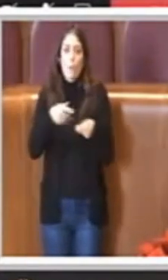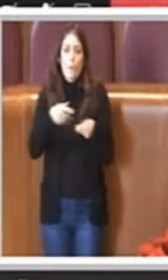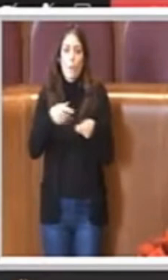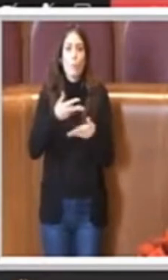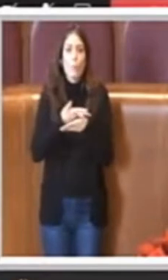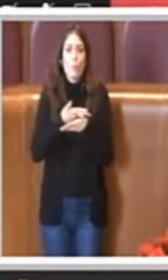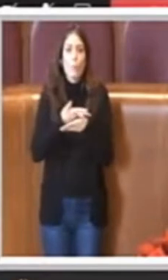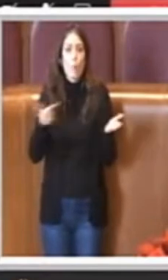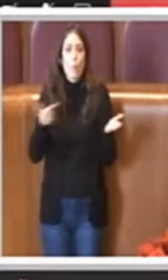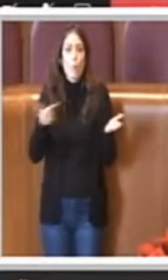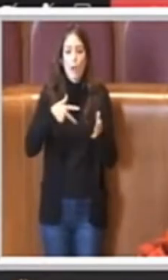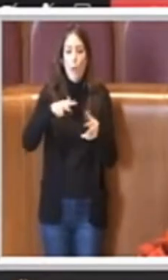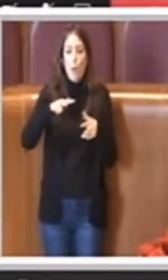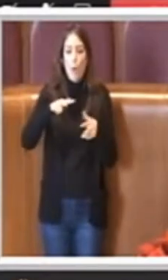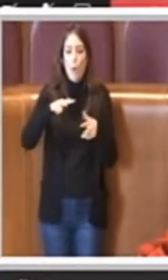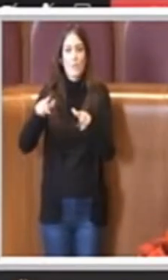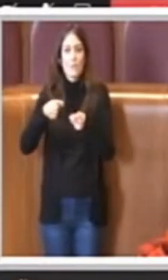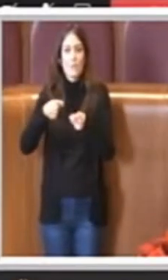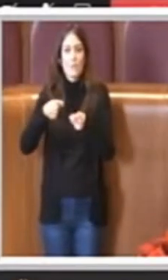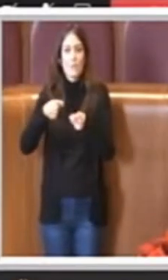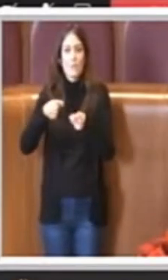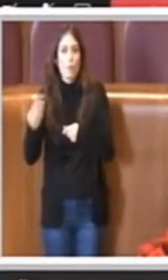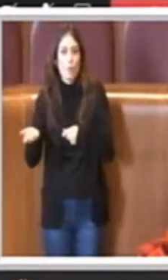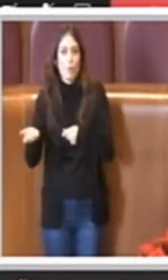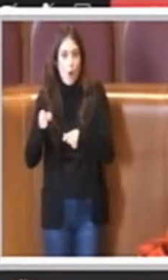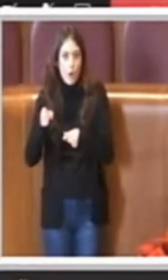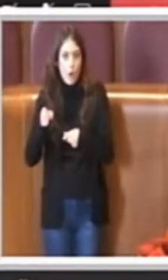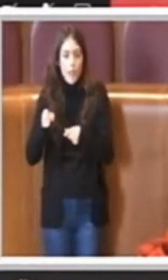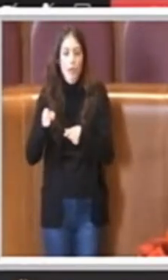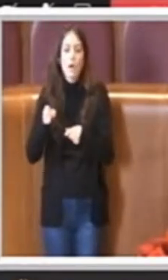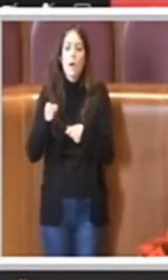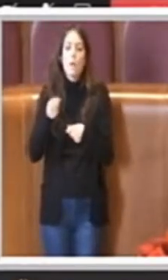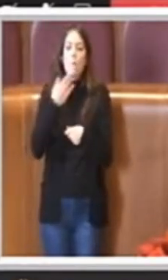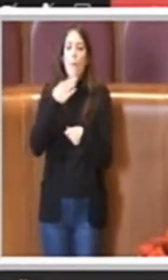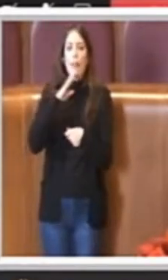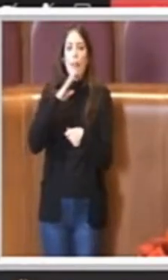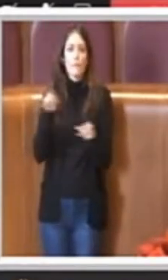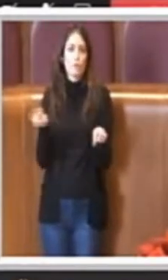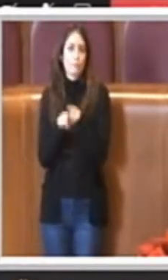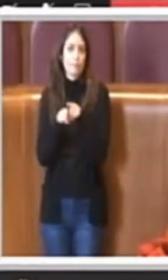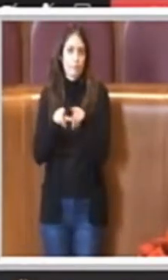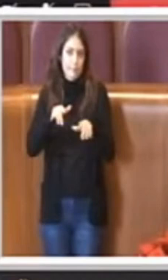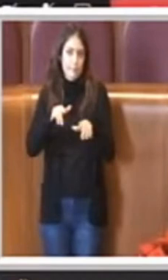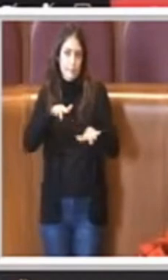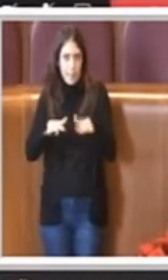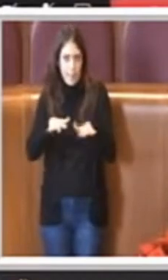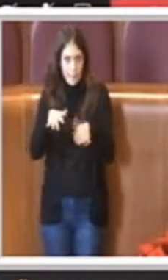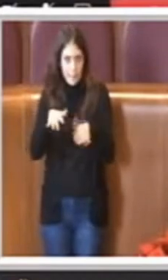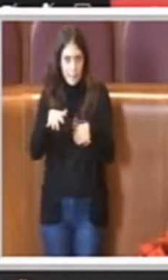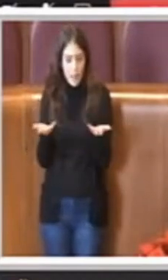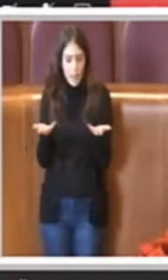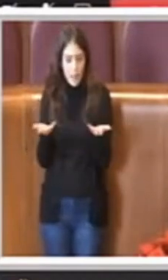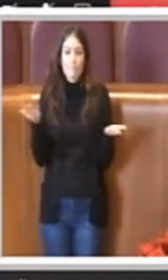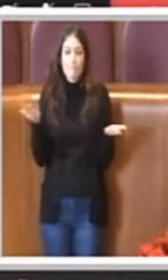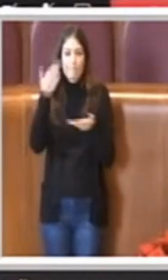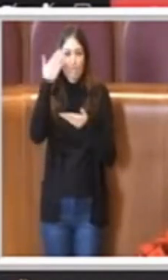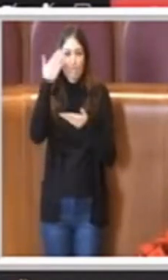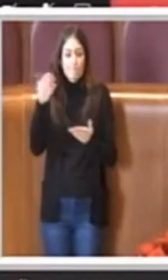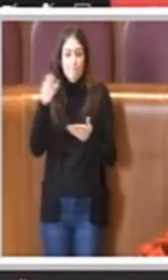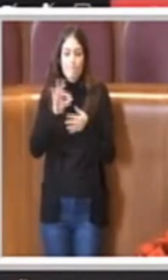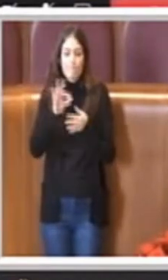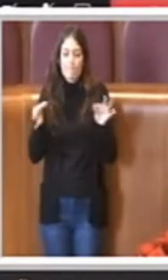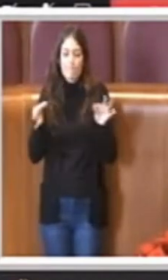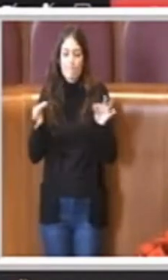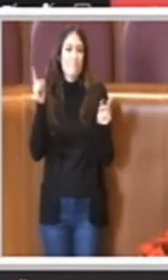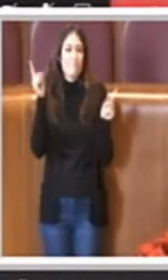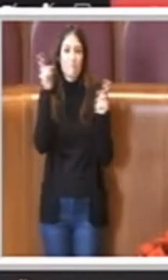posteggi fuori mercato, un uguale beneficio, un simile beneficio. Purtroppo era stato formulato male e